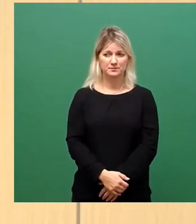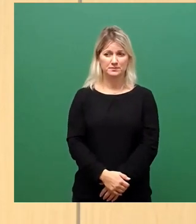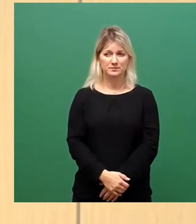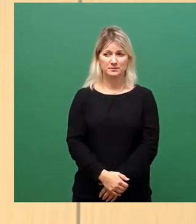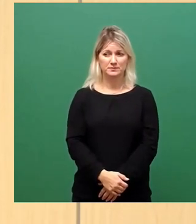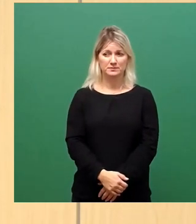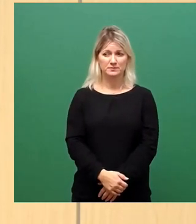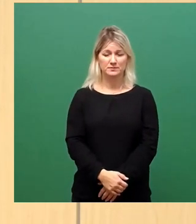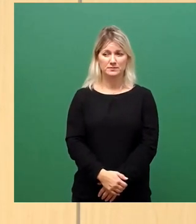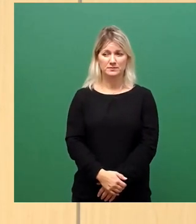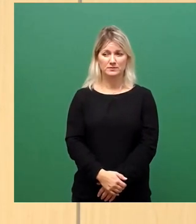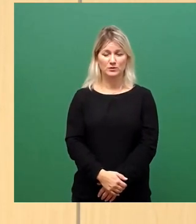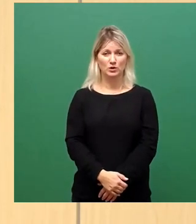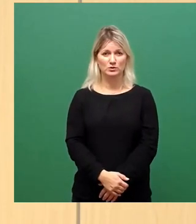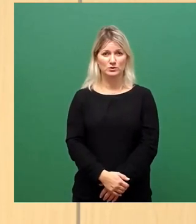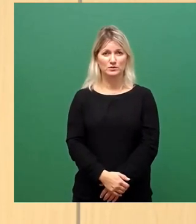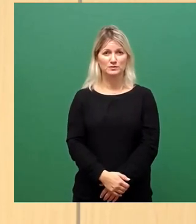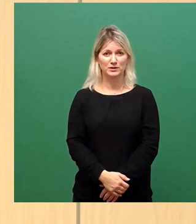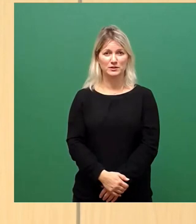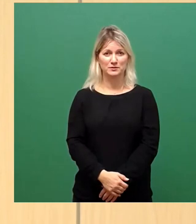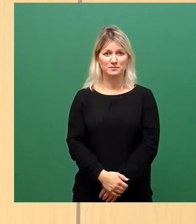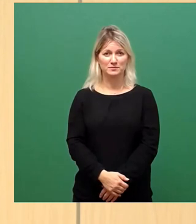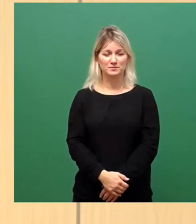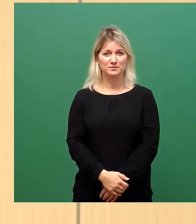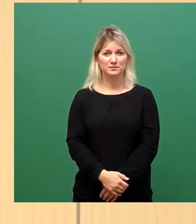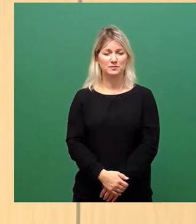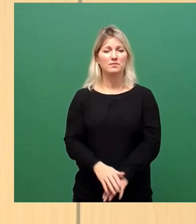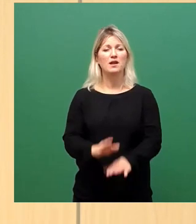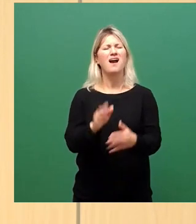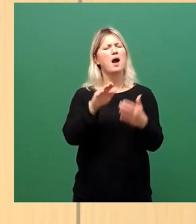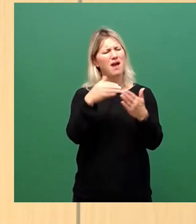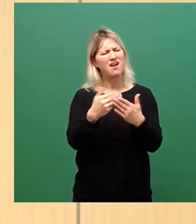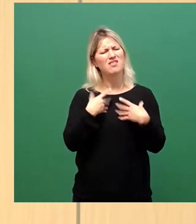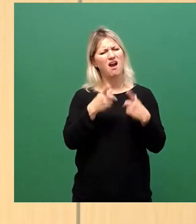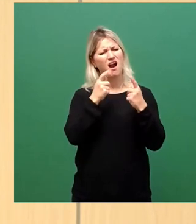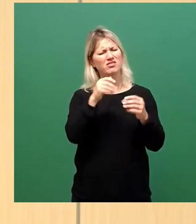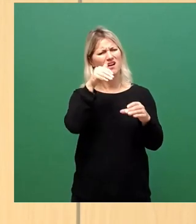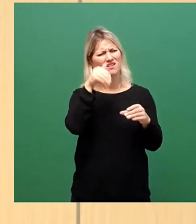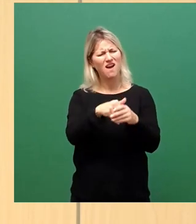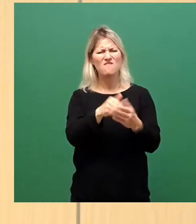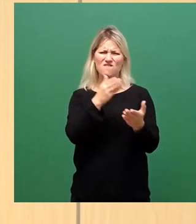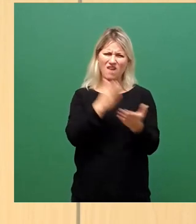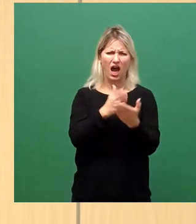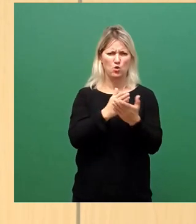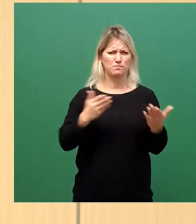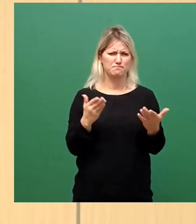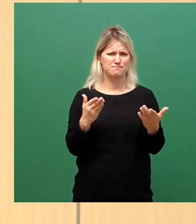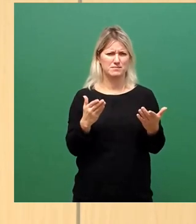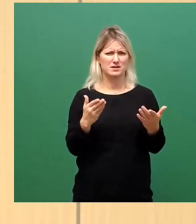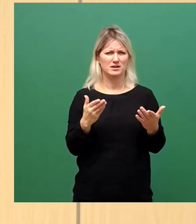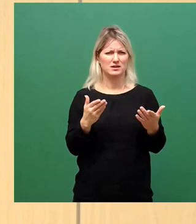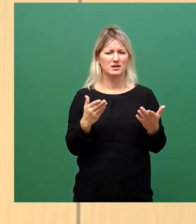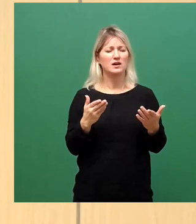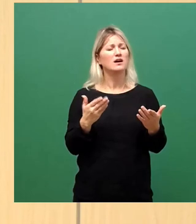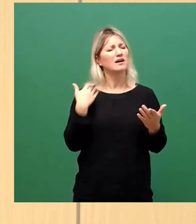Ich möchte vielleicht nochmal zurückkommen auf den Kern, den unser Antrag eigentlich hatte. Das war nämlich, und ich habe das an verschiedenen anderen Stellen schon gesagt,